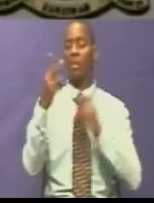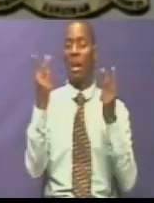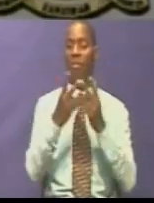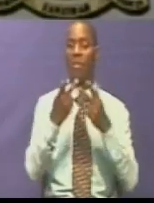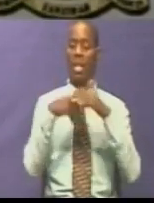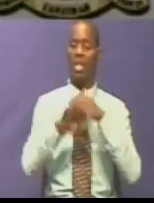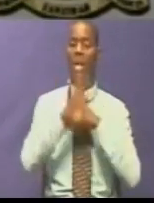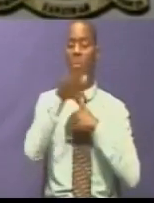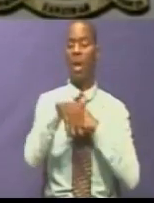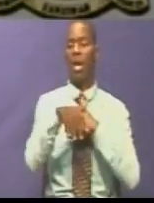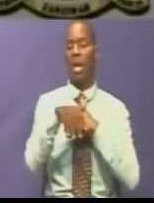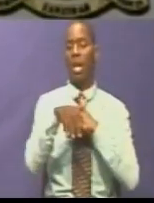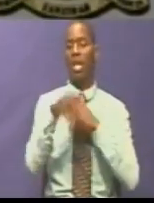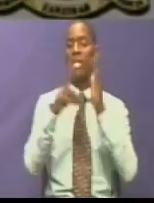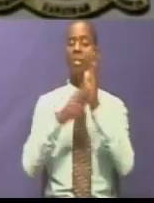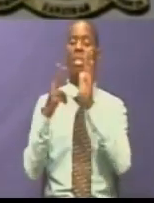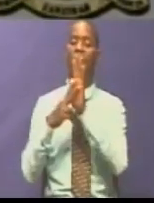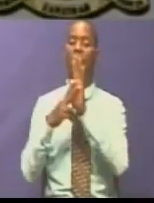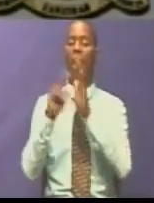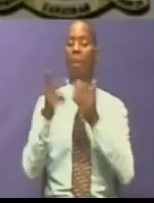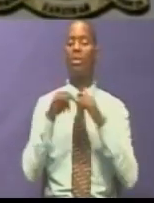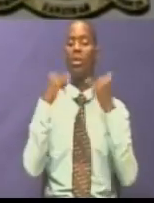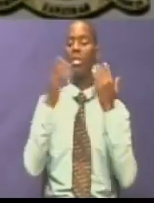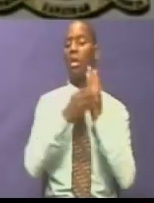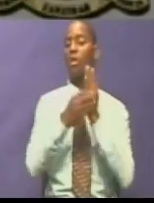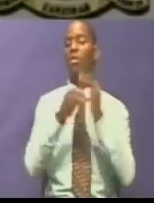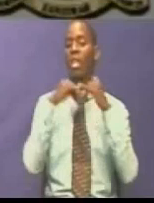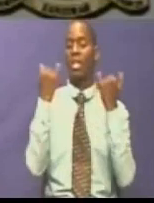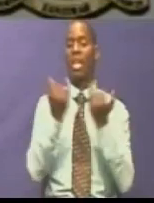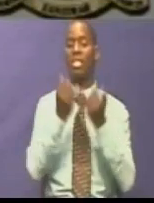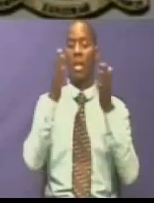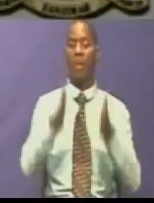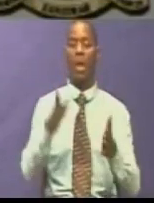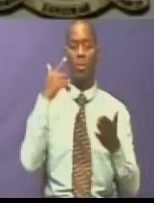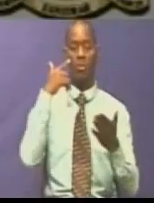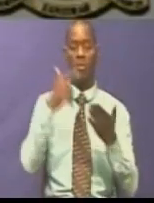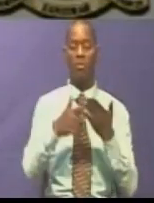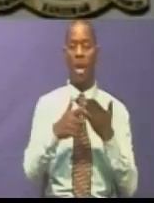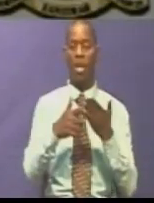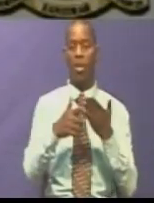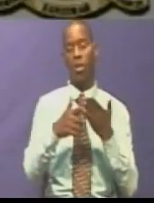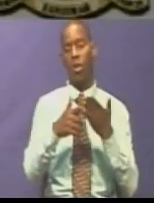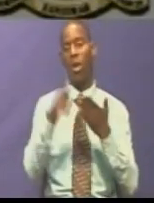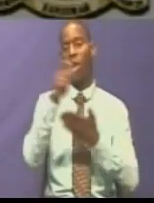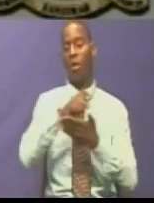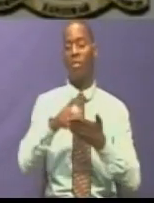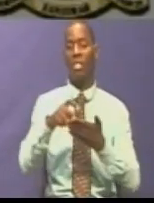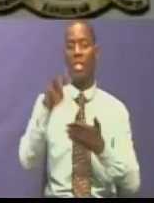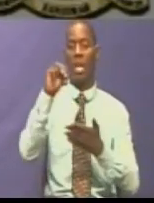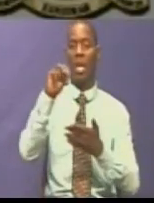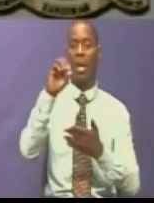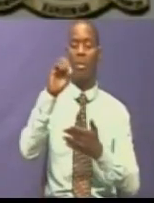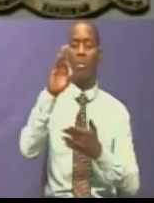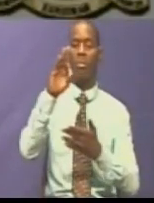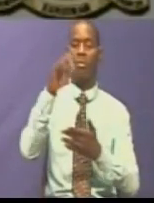matithamana tano Zinazo ungoza taasisi maksusi Kama vile ofisi ya mufti mkuu Ofisi ya